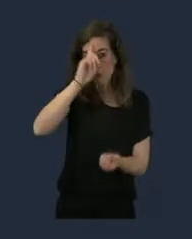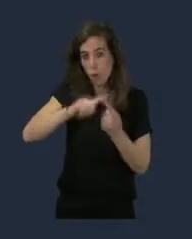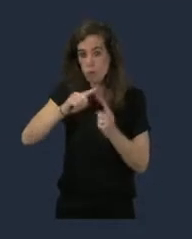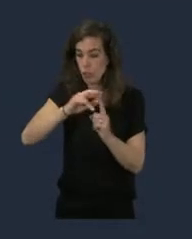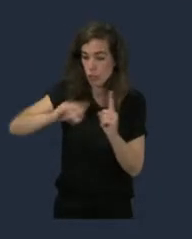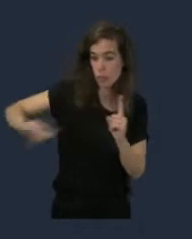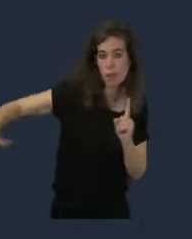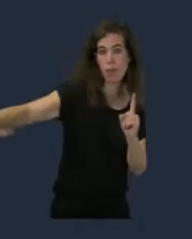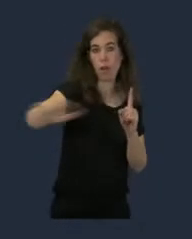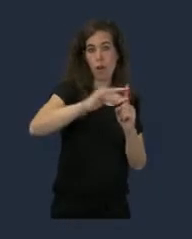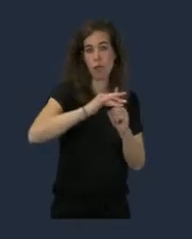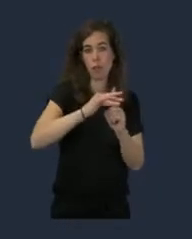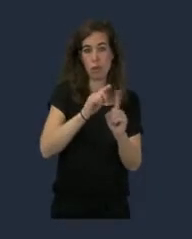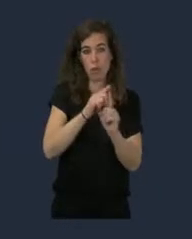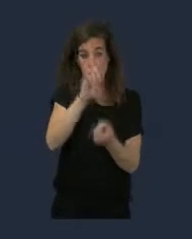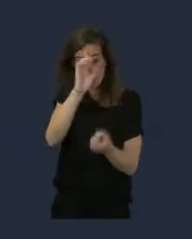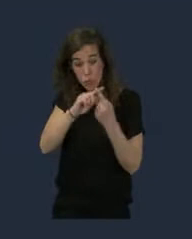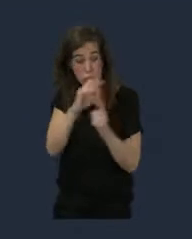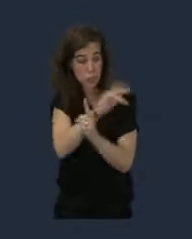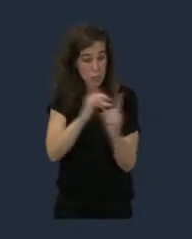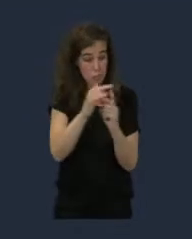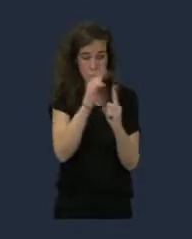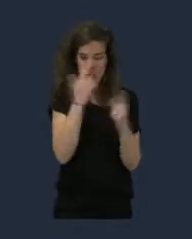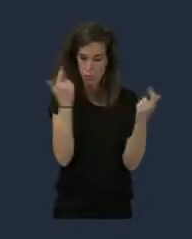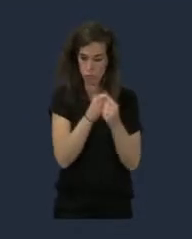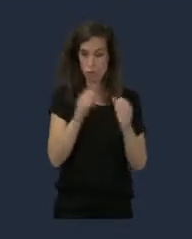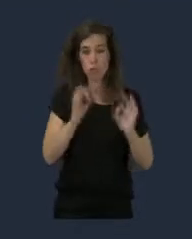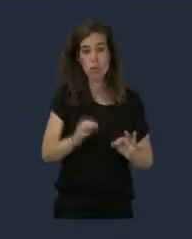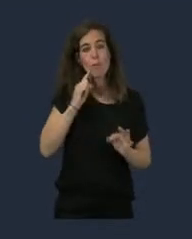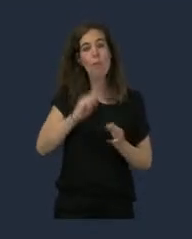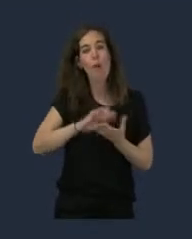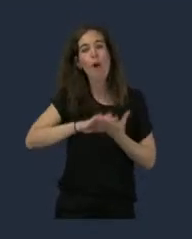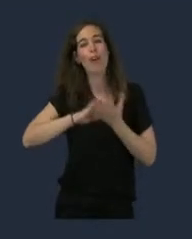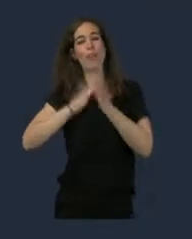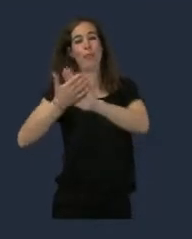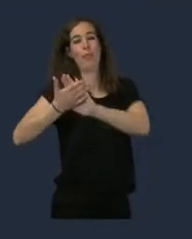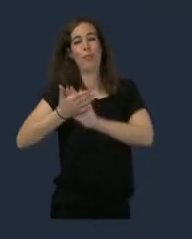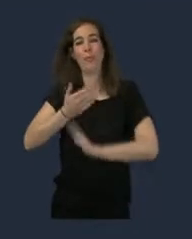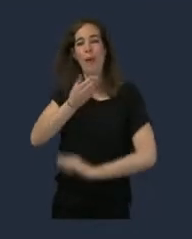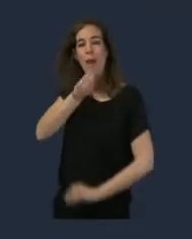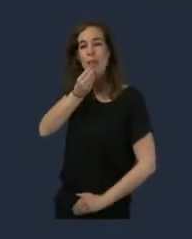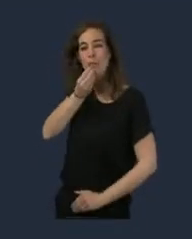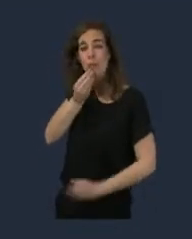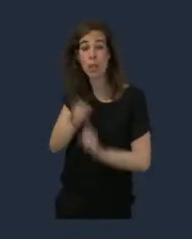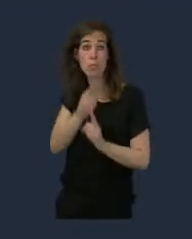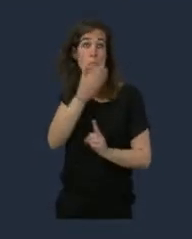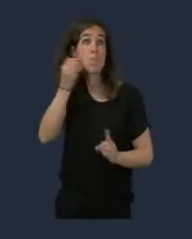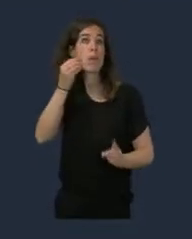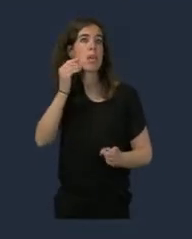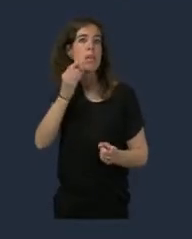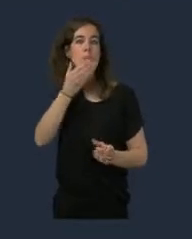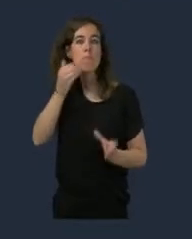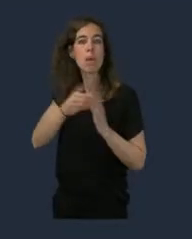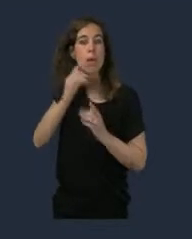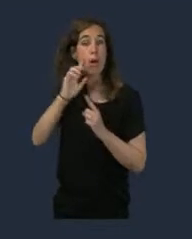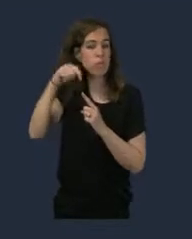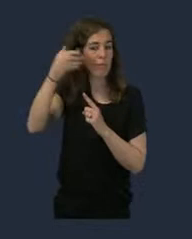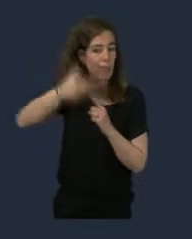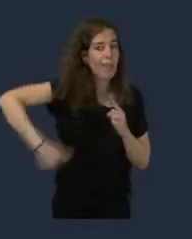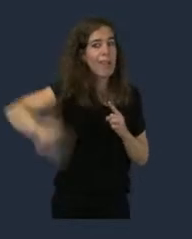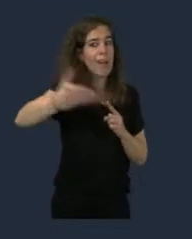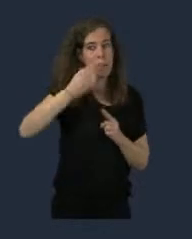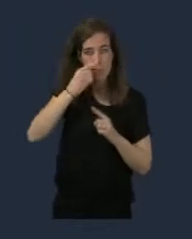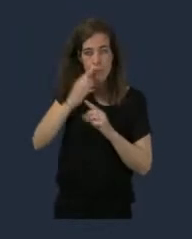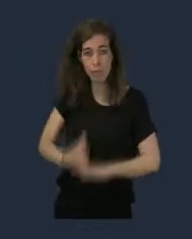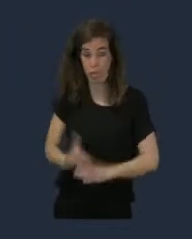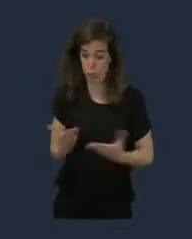question de la transition alimentaire et d'une meilleure alimentation pour demain. Cela doit se préparer dès aujourd'hui. C'est pourquoi